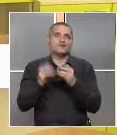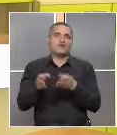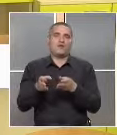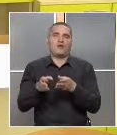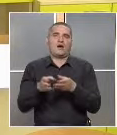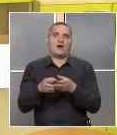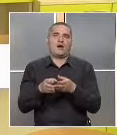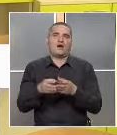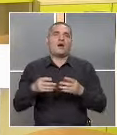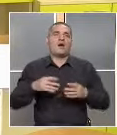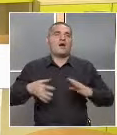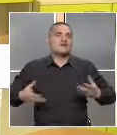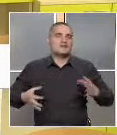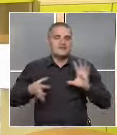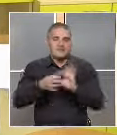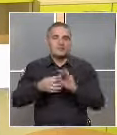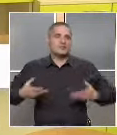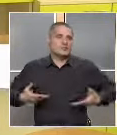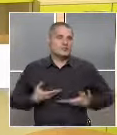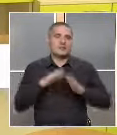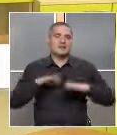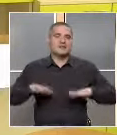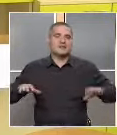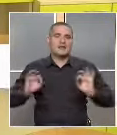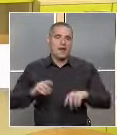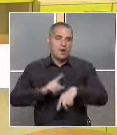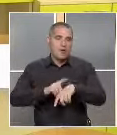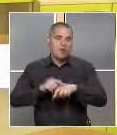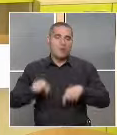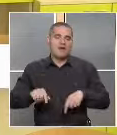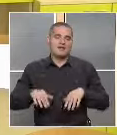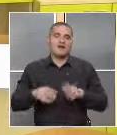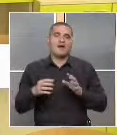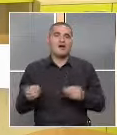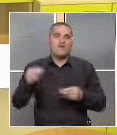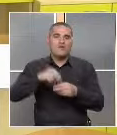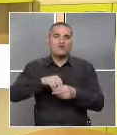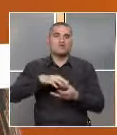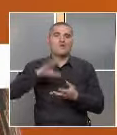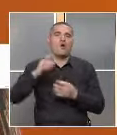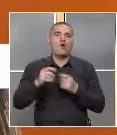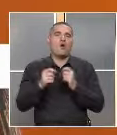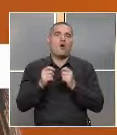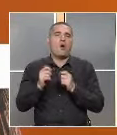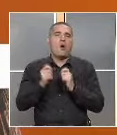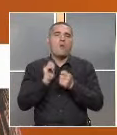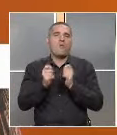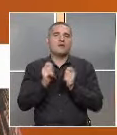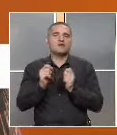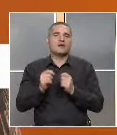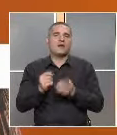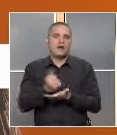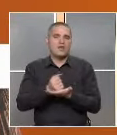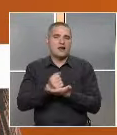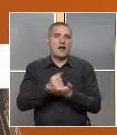адаптирано към нуждите на децата, към моментното им състояние също. Така включваме много музикотерапия, арттерапия, за да